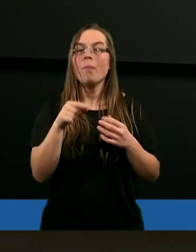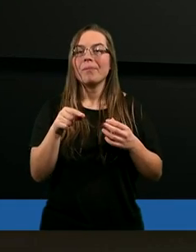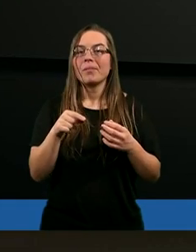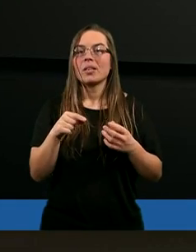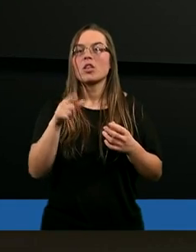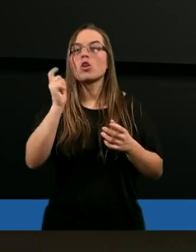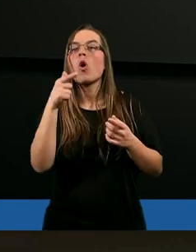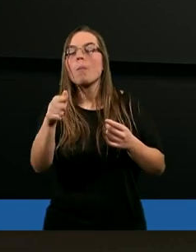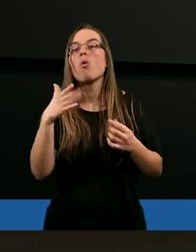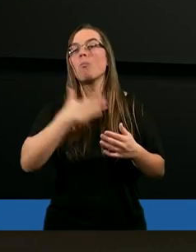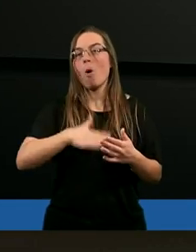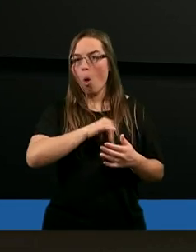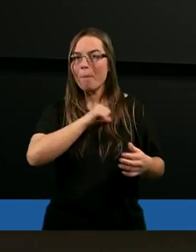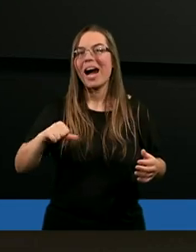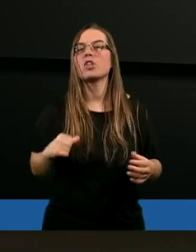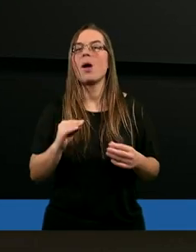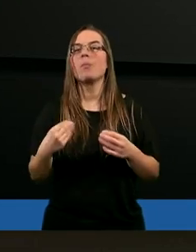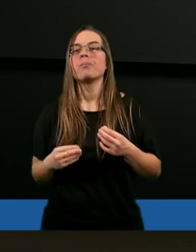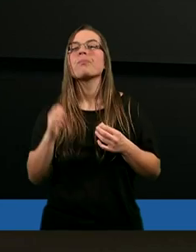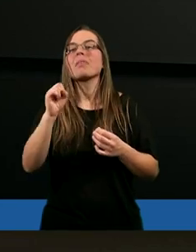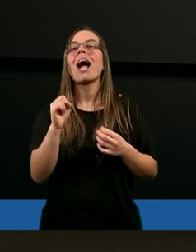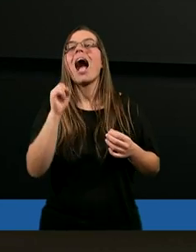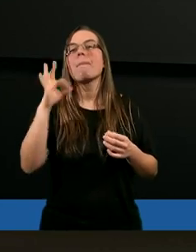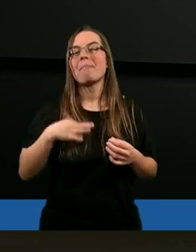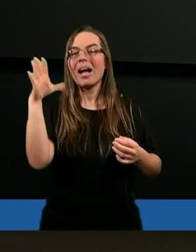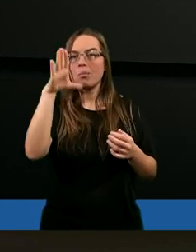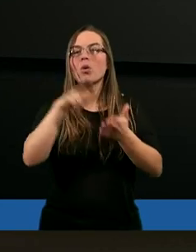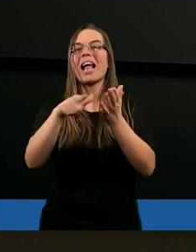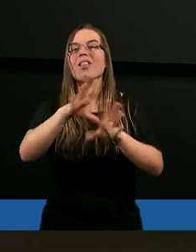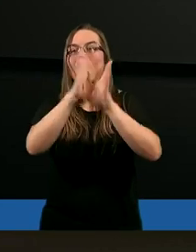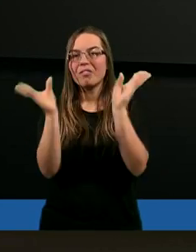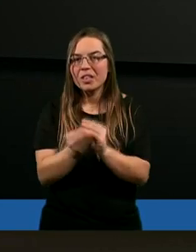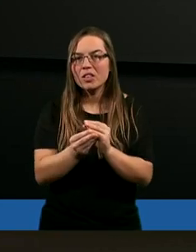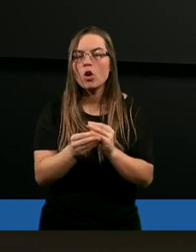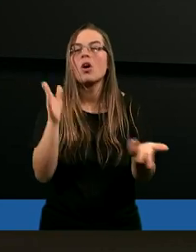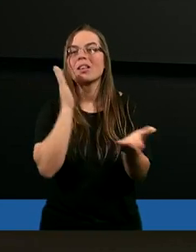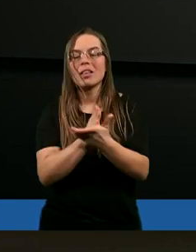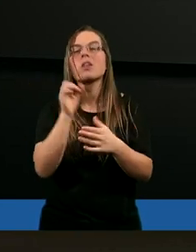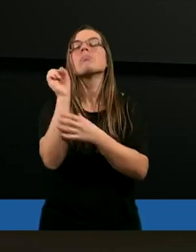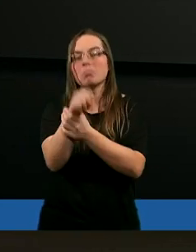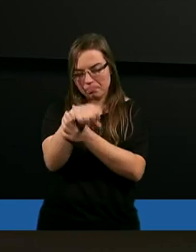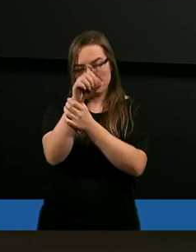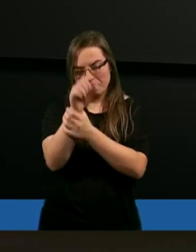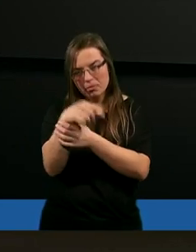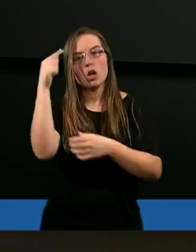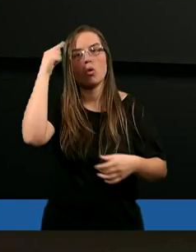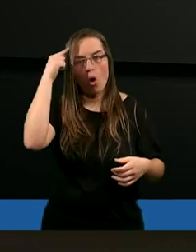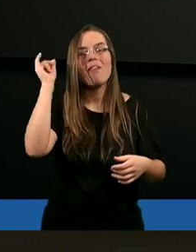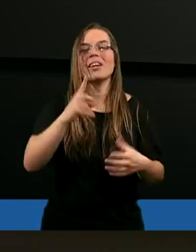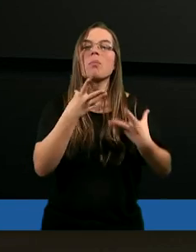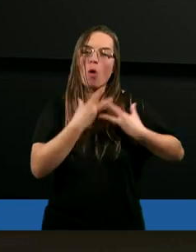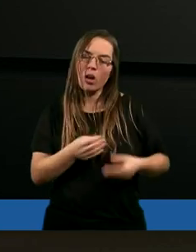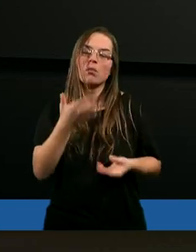Mu się podoba, a Pan Bóg na to wszystko tylko kiwa głową z